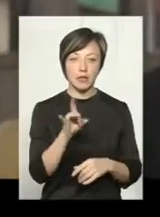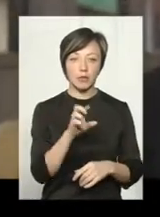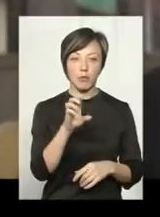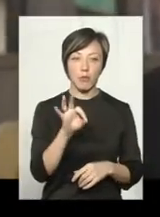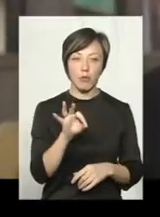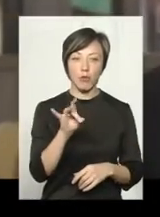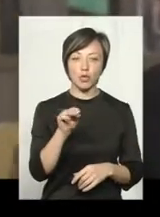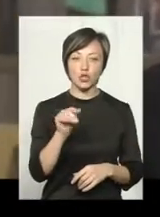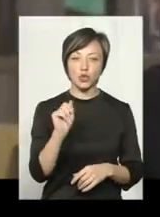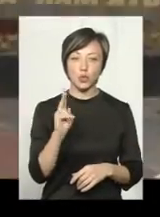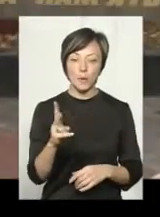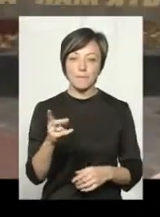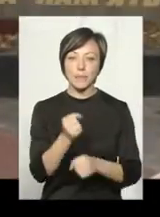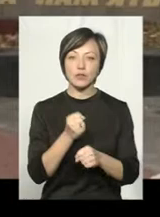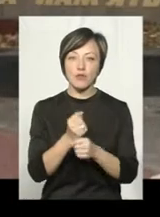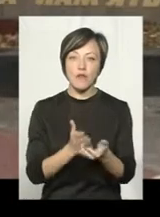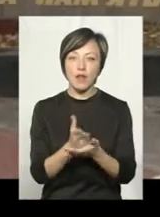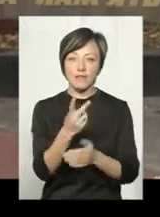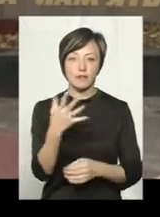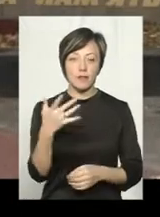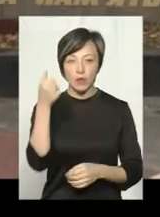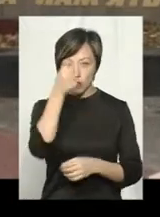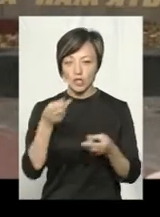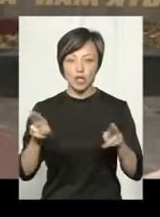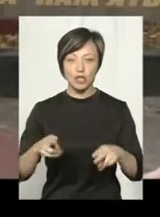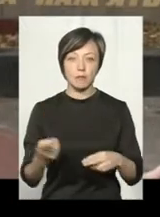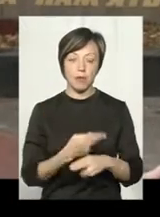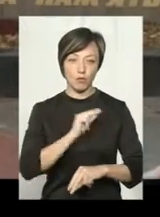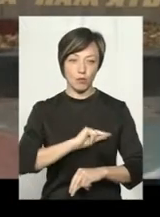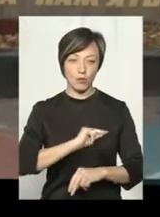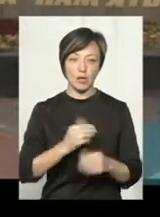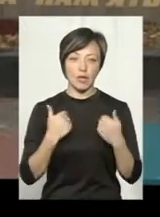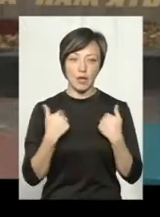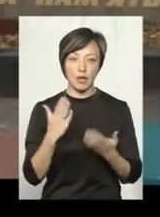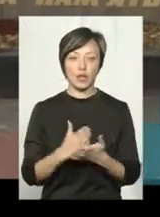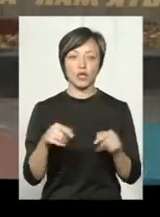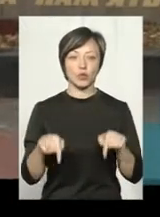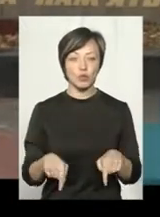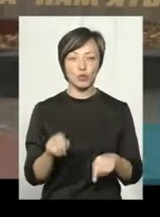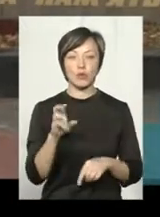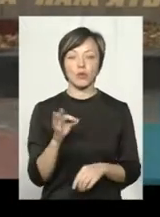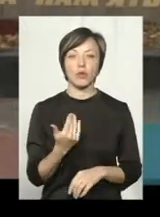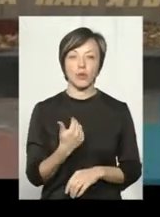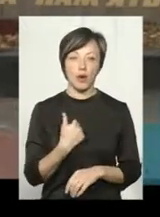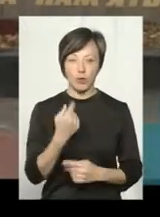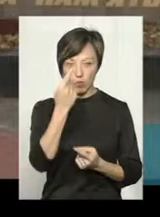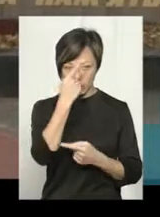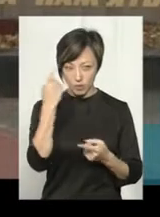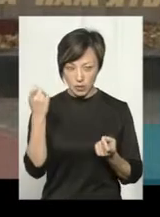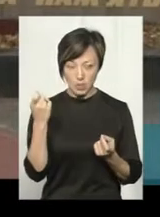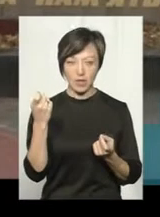Бортнічук, яка пропрацювала на сцені 25 років, залишилась без роботи. Я є тут, тому що я оголосила